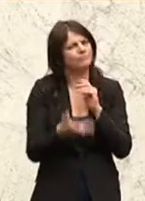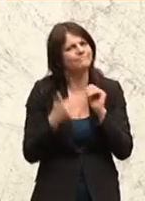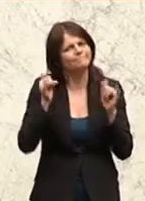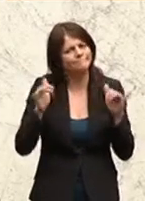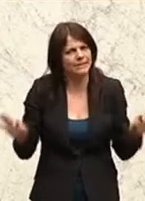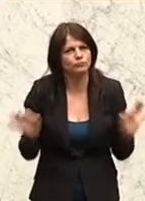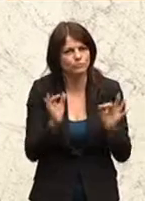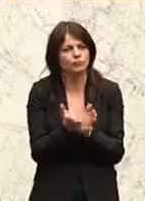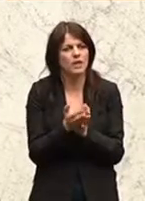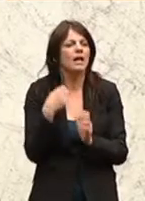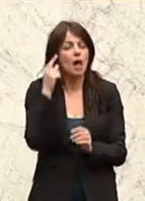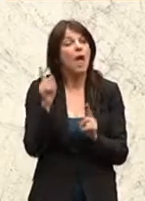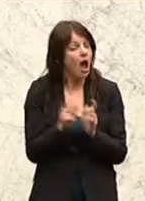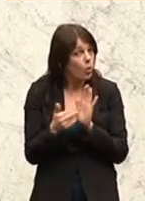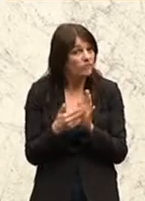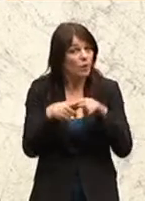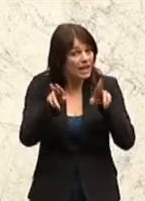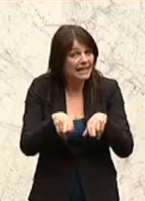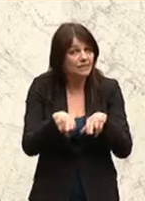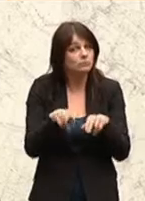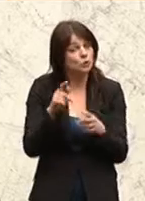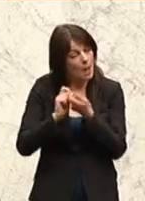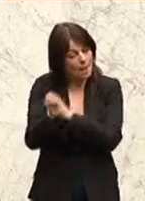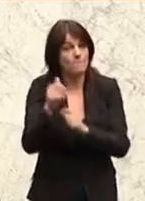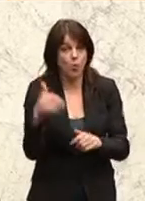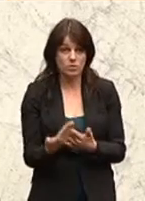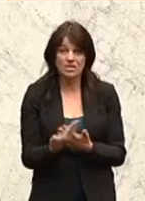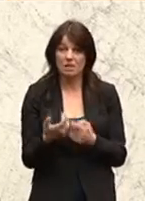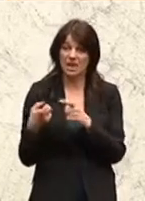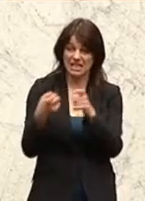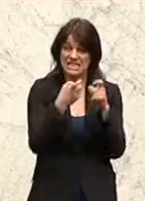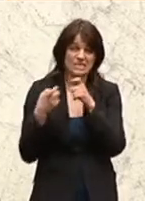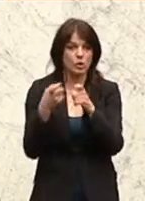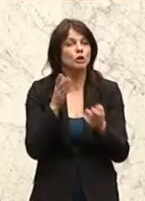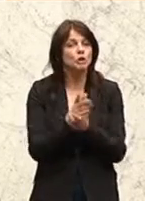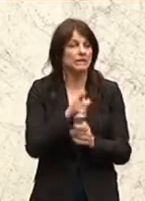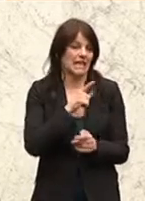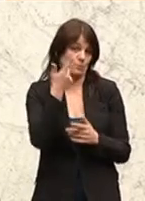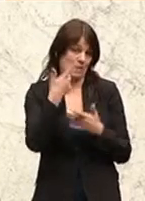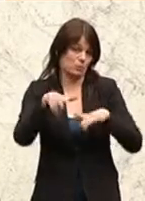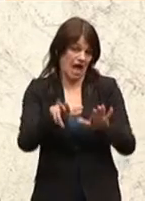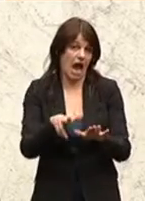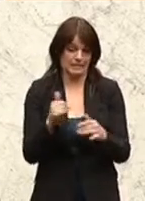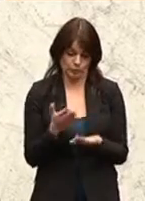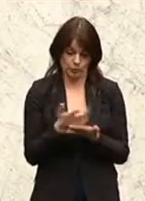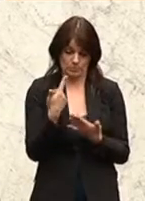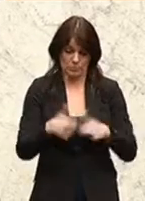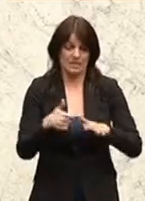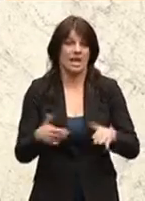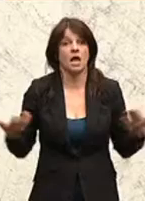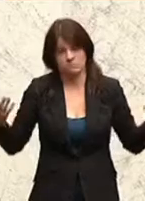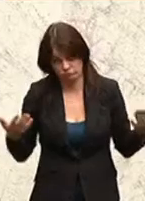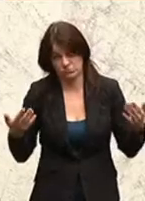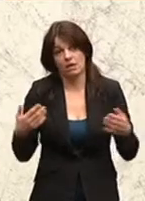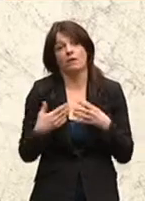Ich glaube auch, dass es notwendig und richtig ist, dass das passiert. Die Diskussion läuft eben seit 2008, wir haben 2016, also